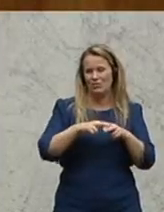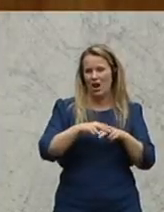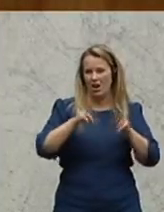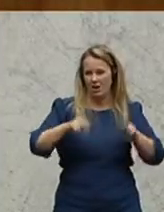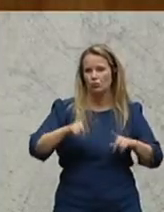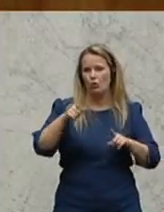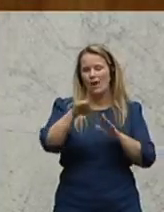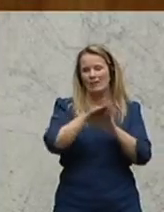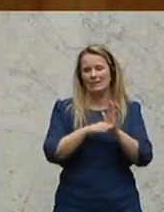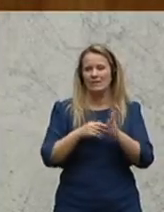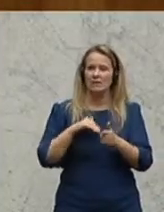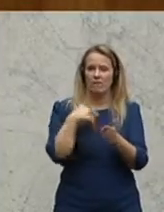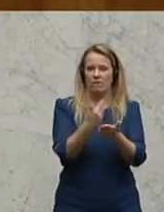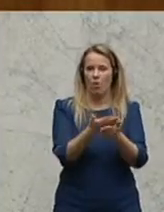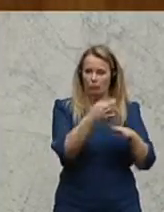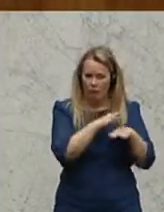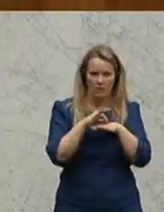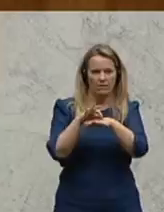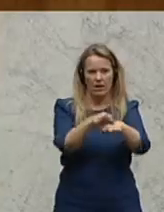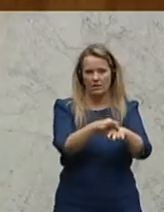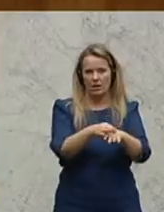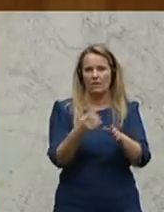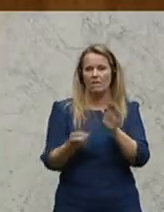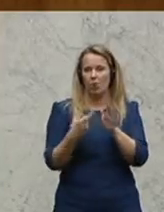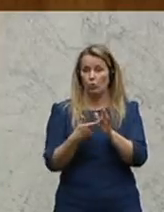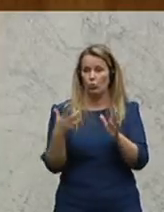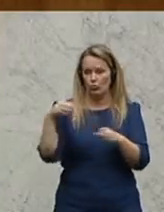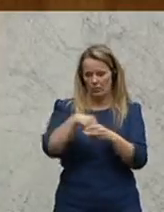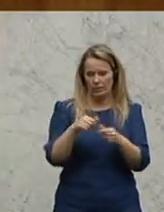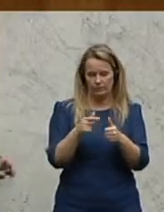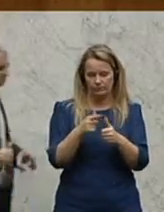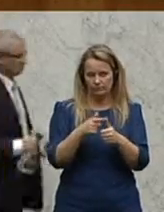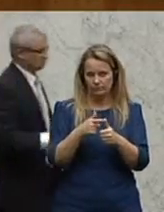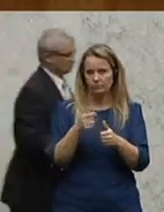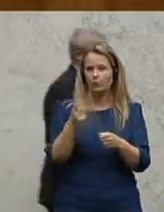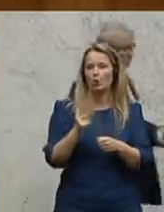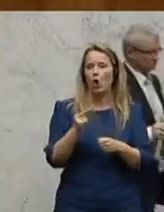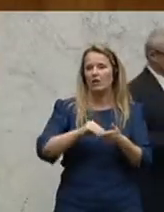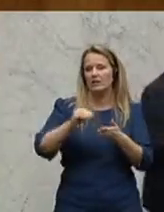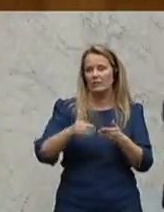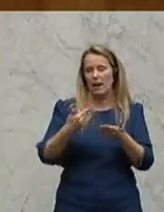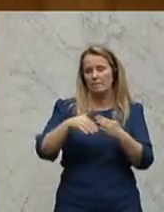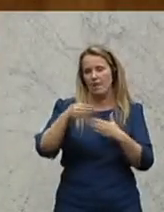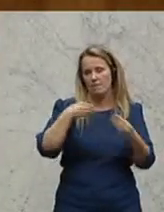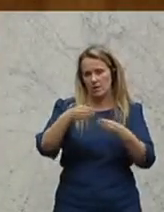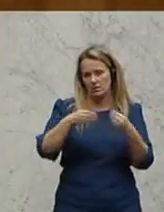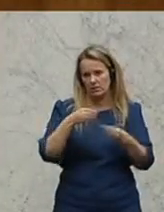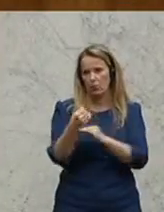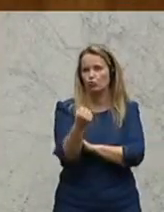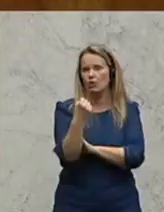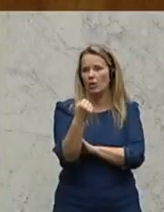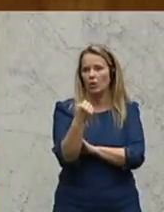einen Gesetzesvorschlag zuzuleiten, der folgende Forderungen einschließt. Flexibilisierung der Kollektivverträge und Stärkung von